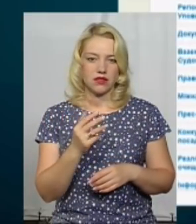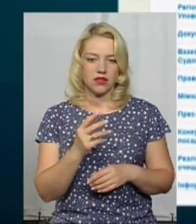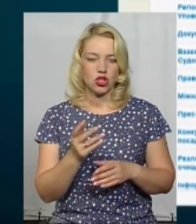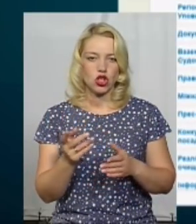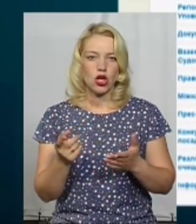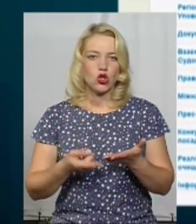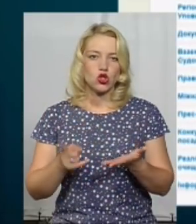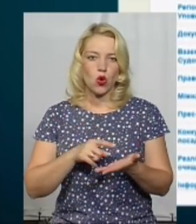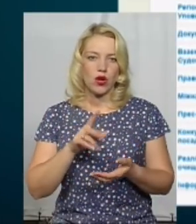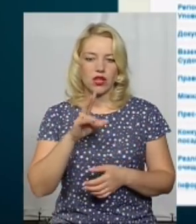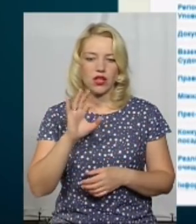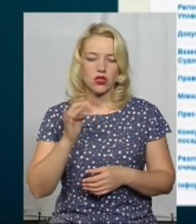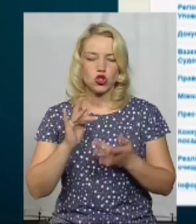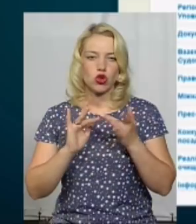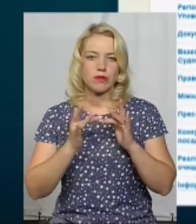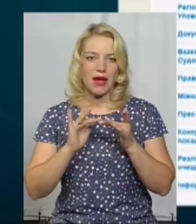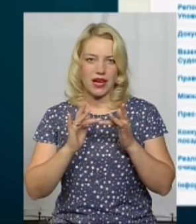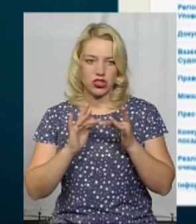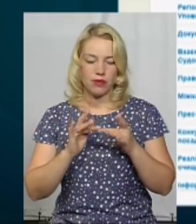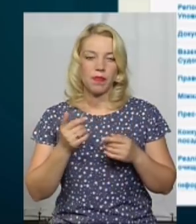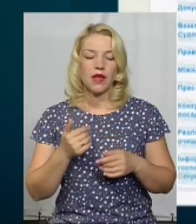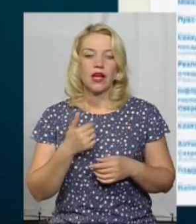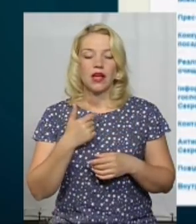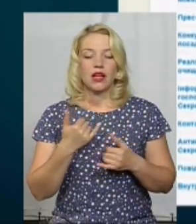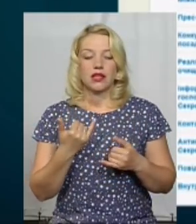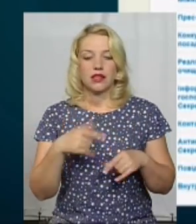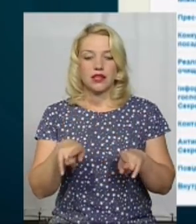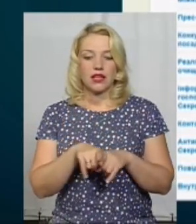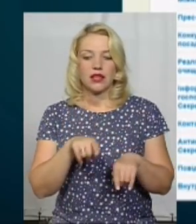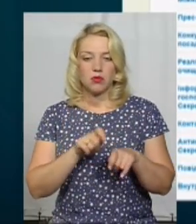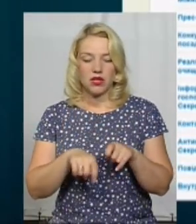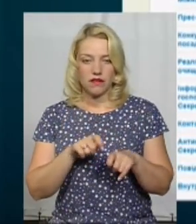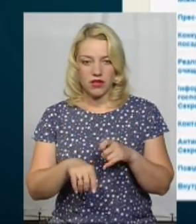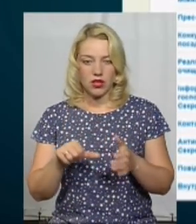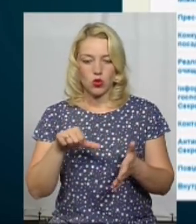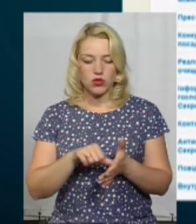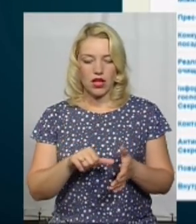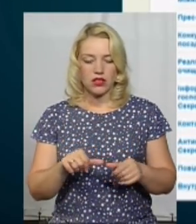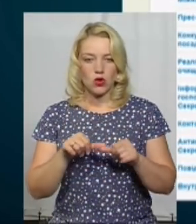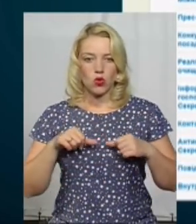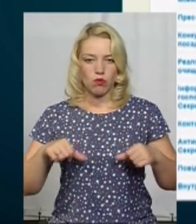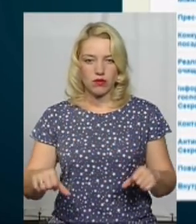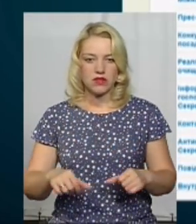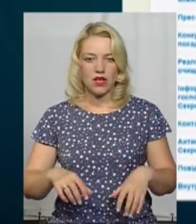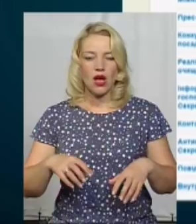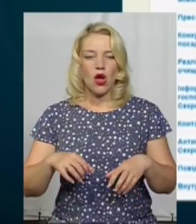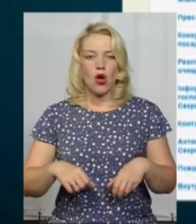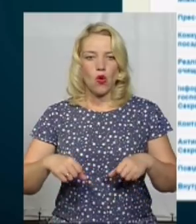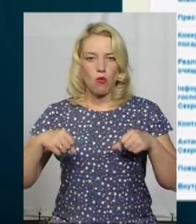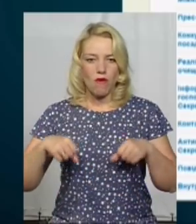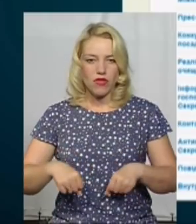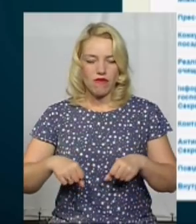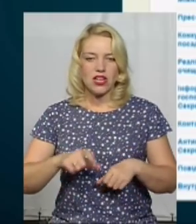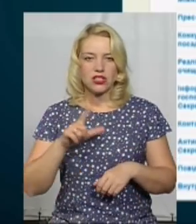Пані Лілія, такі перевірки комісії у складі представників Уповноваженого з прав людини